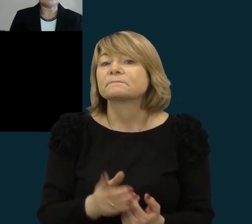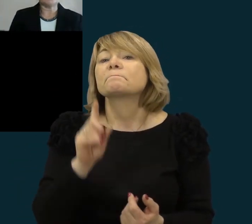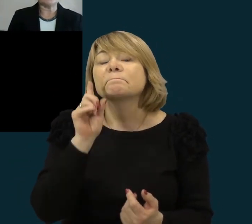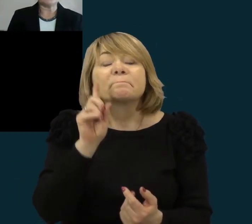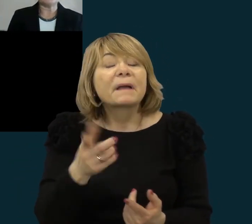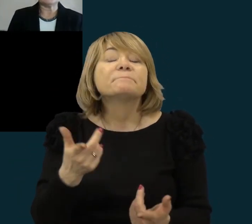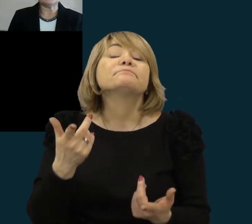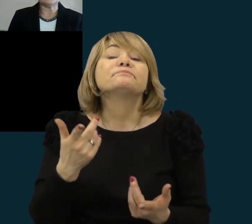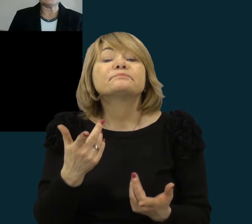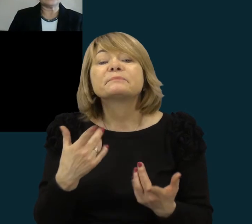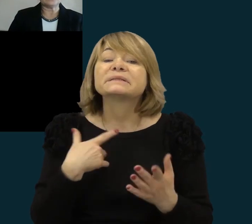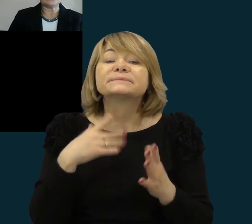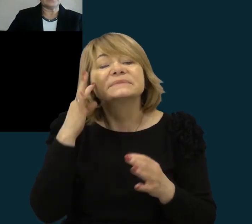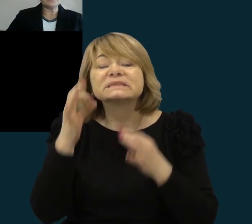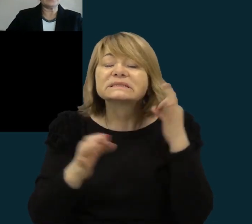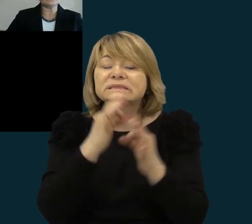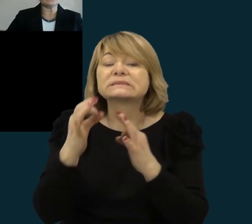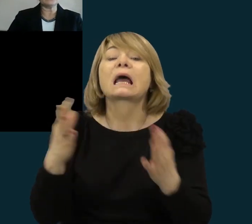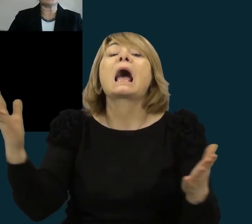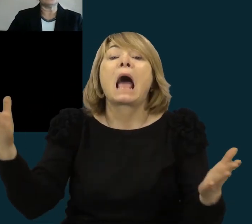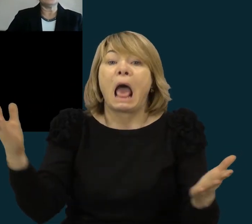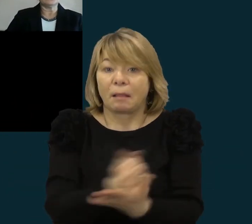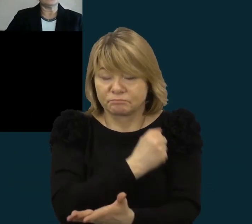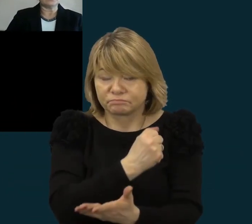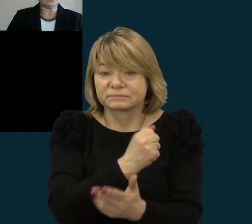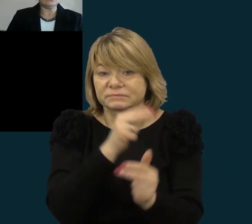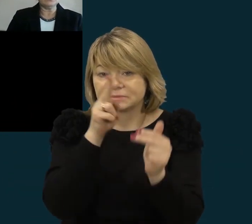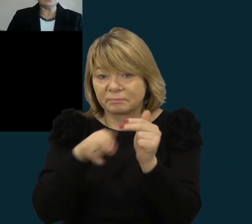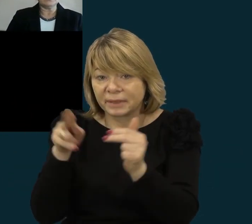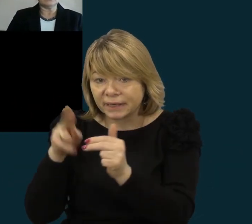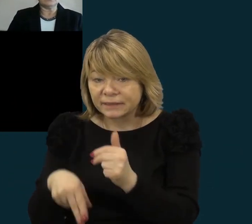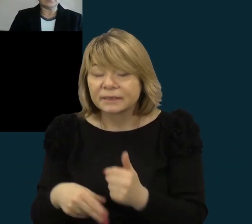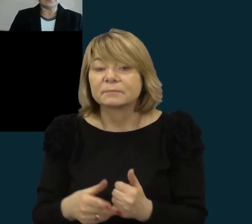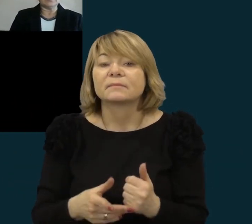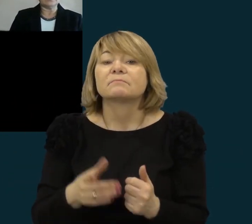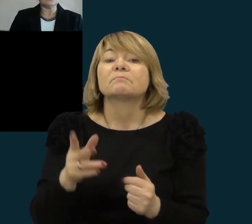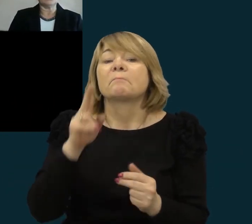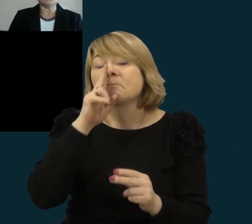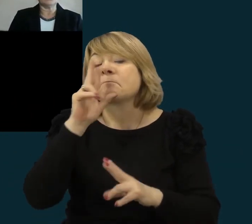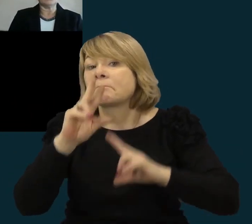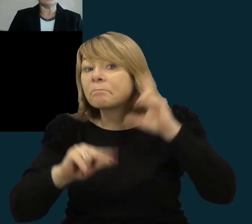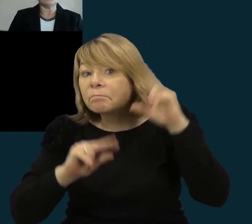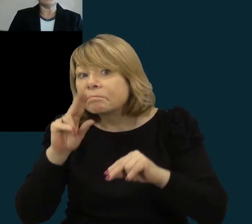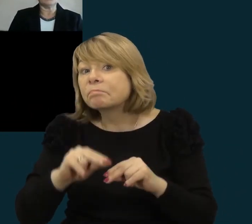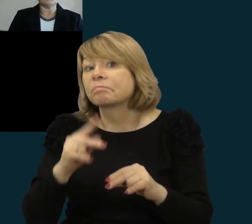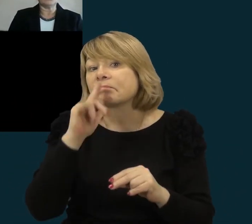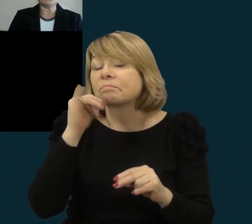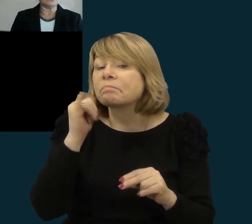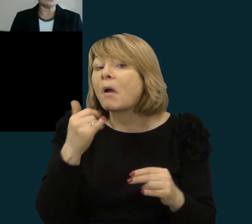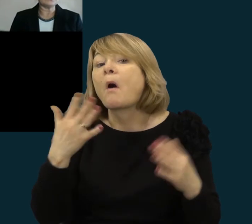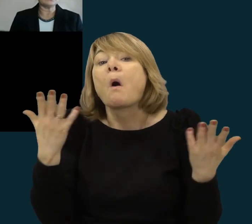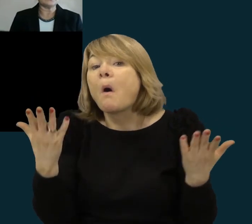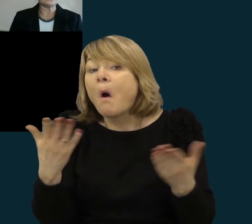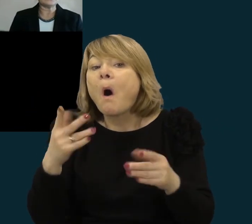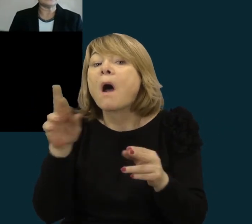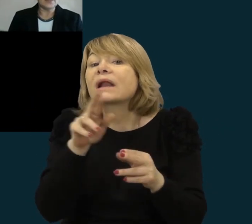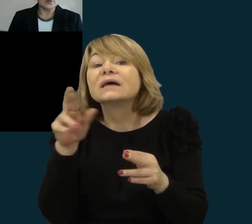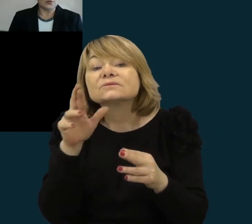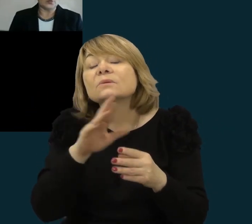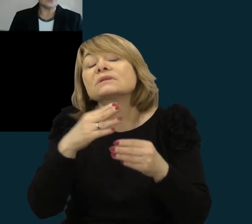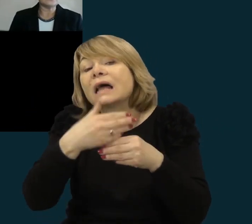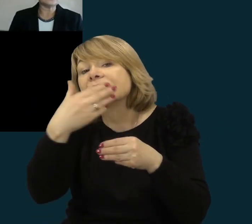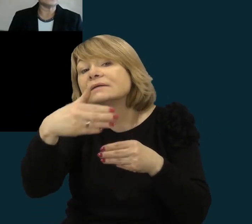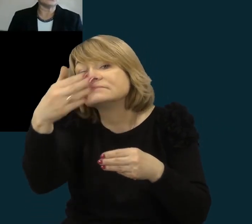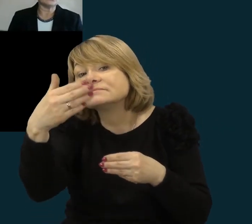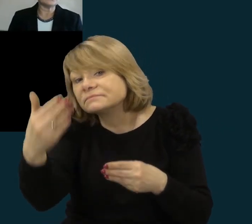radom bendrą sprendimą, kad vis dėlto bandom, neginam, o jau kaip išeist, parodys pats tas jau